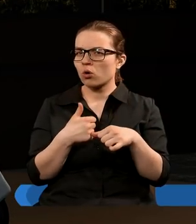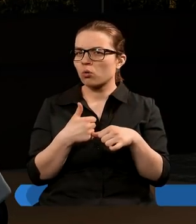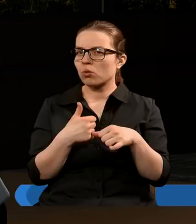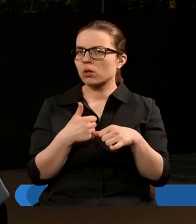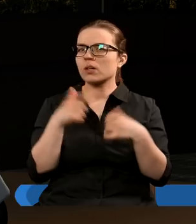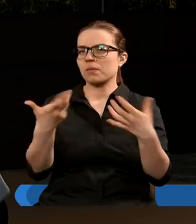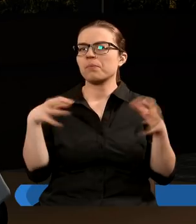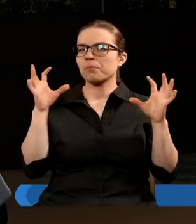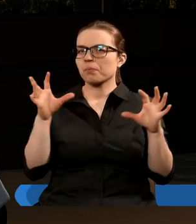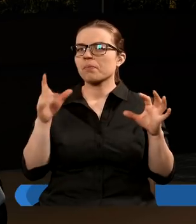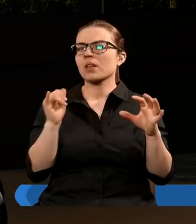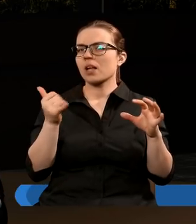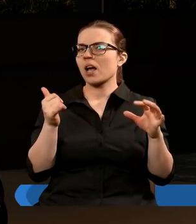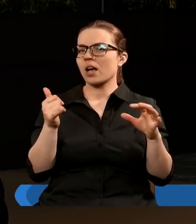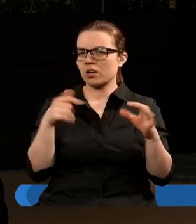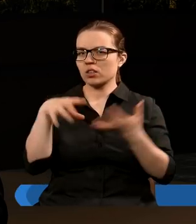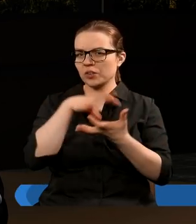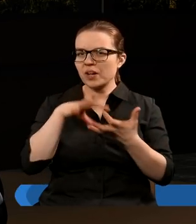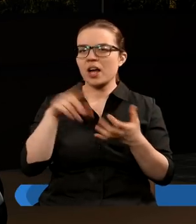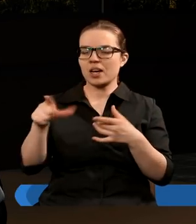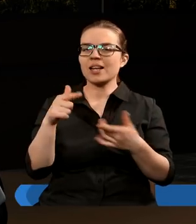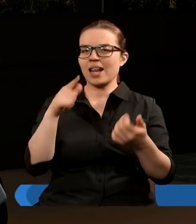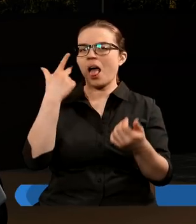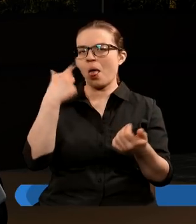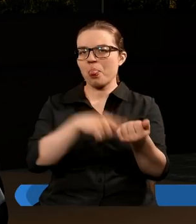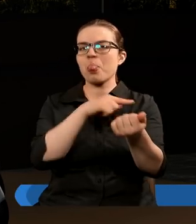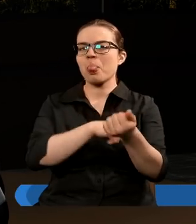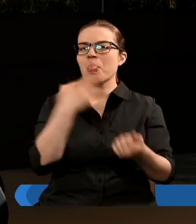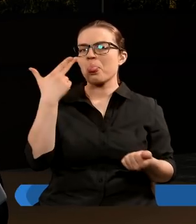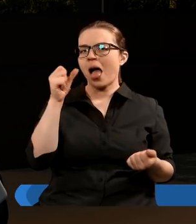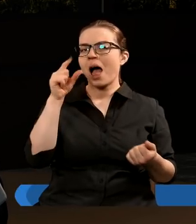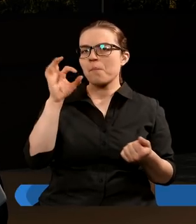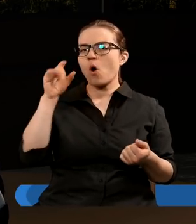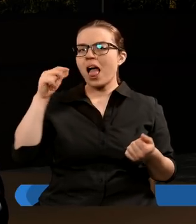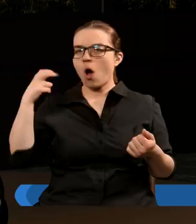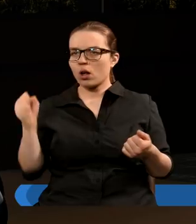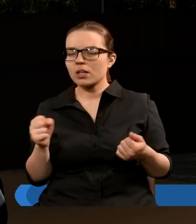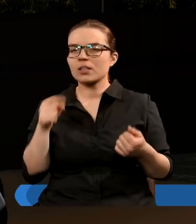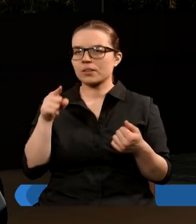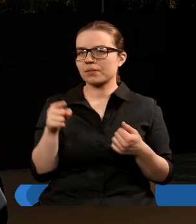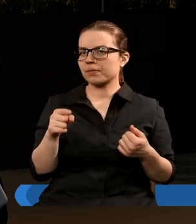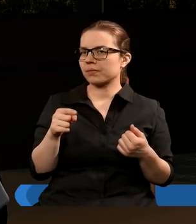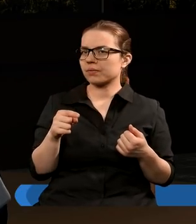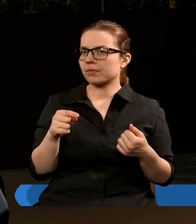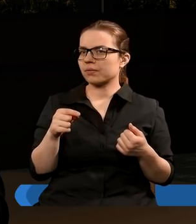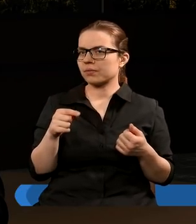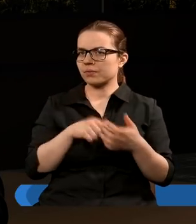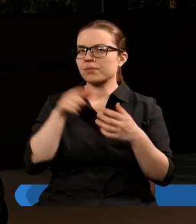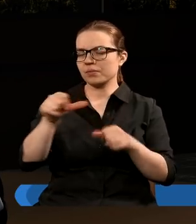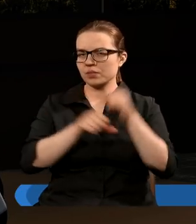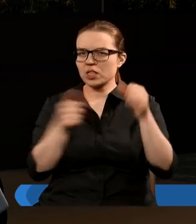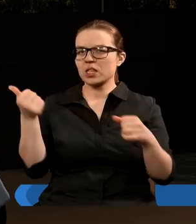Berthier z rozkazu władcy świeckiego Napoleona wyryła w lutym właściwie tego roku